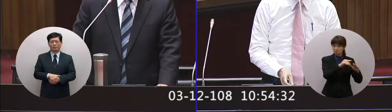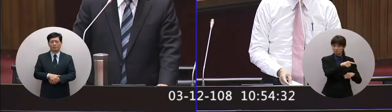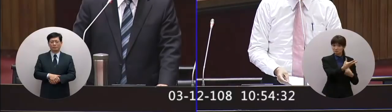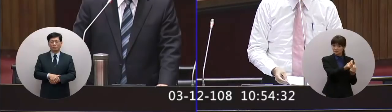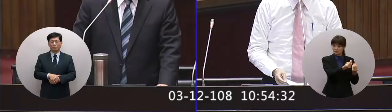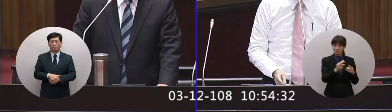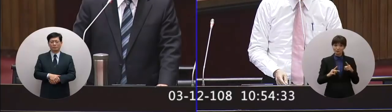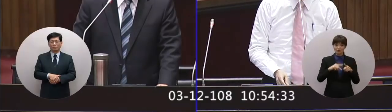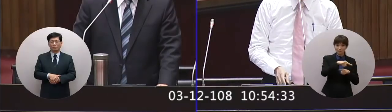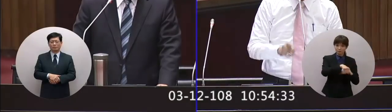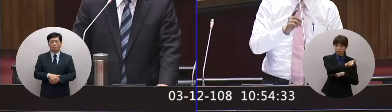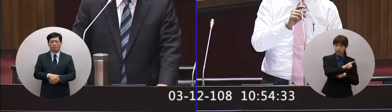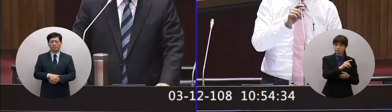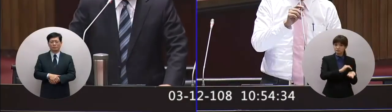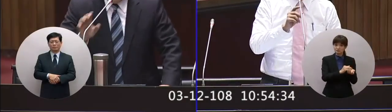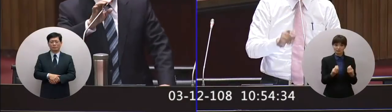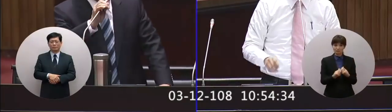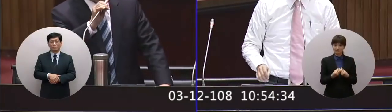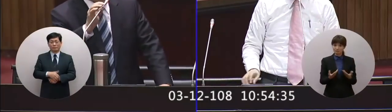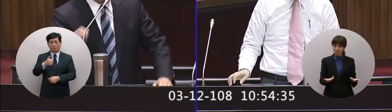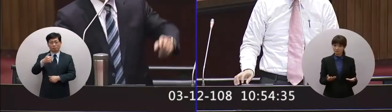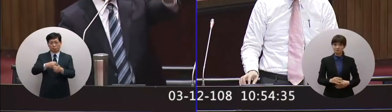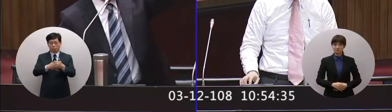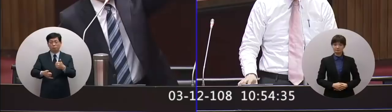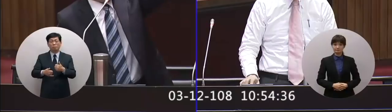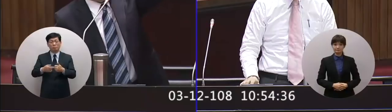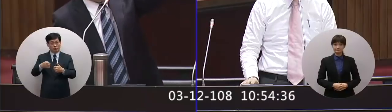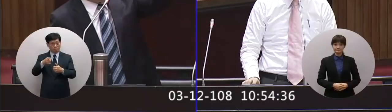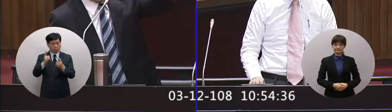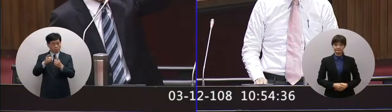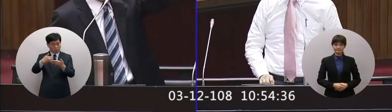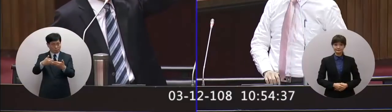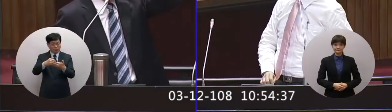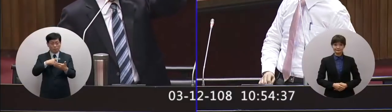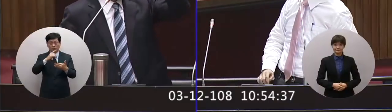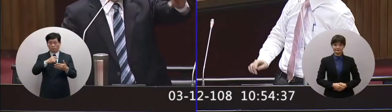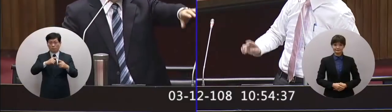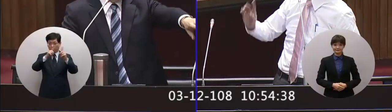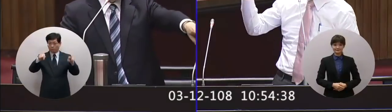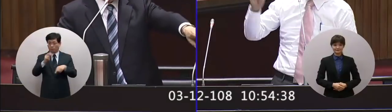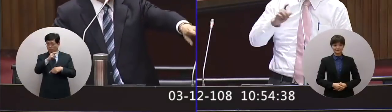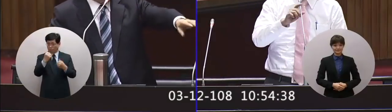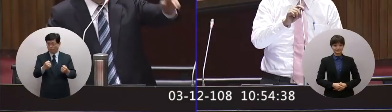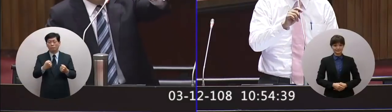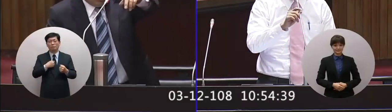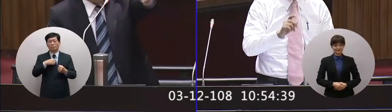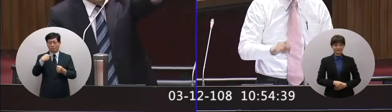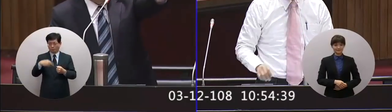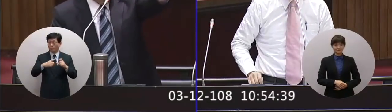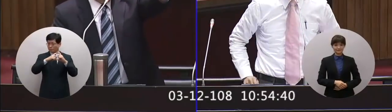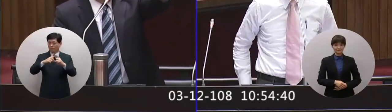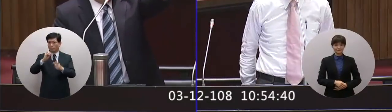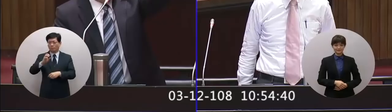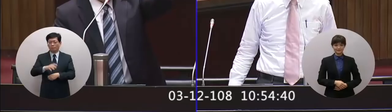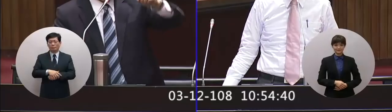長這個可不可以有解決的方法謝謝委員因為你這一個土還掉著所以我特別我